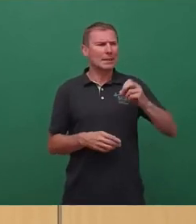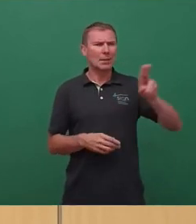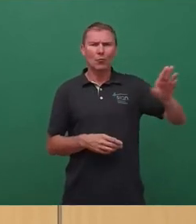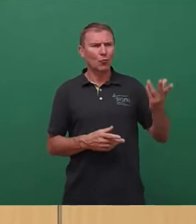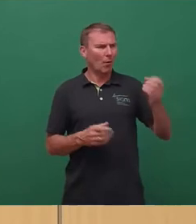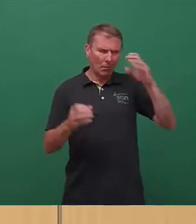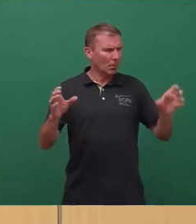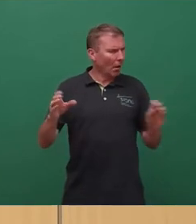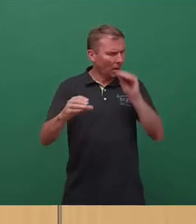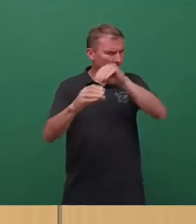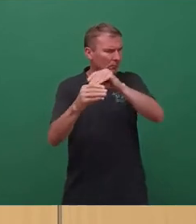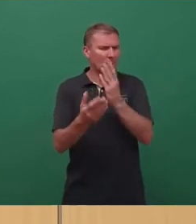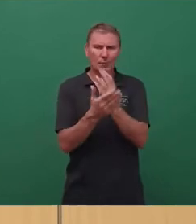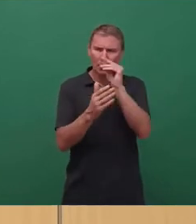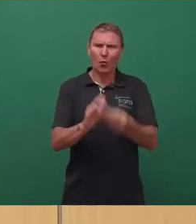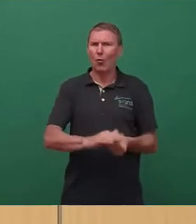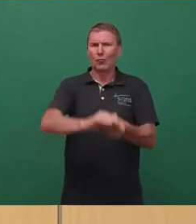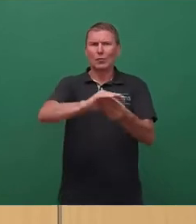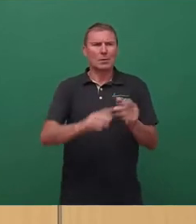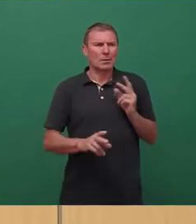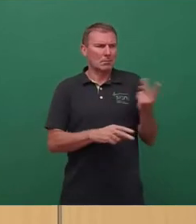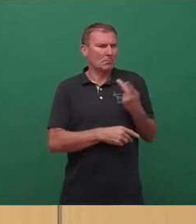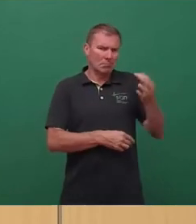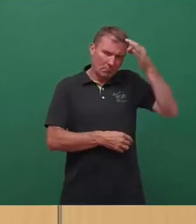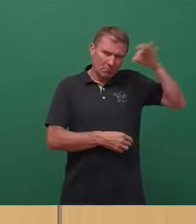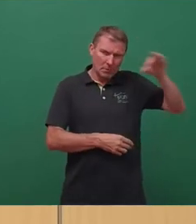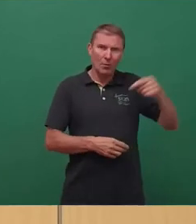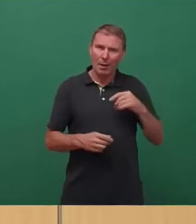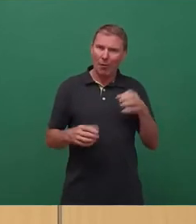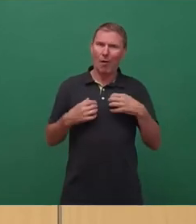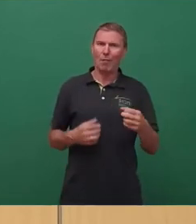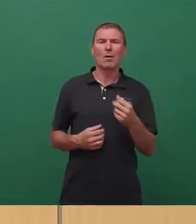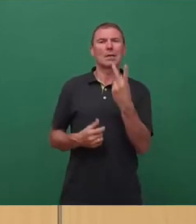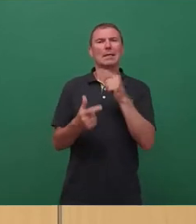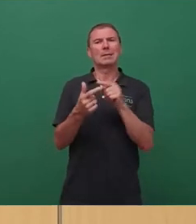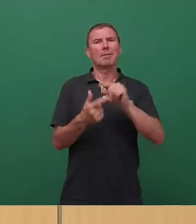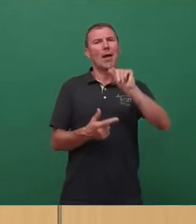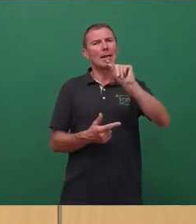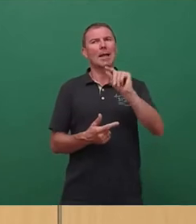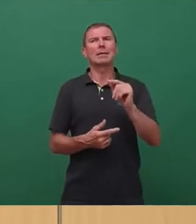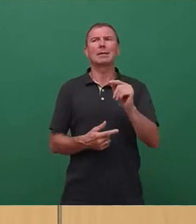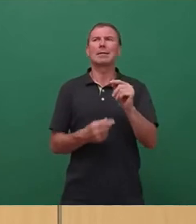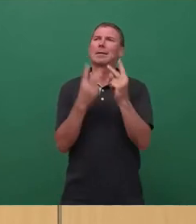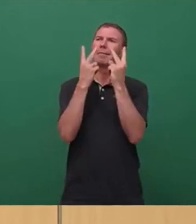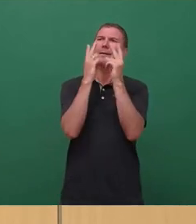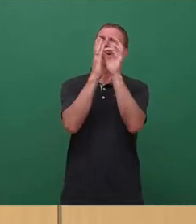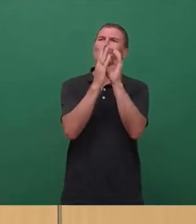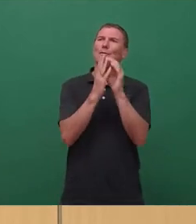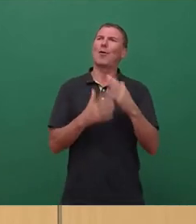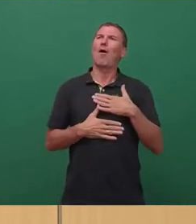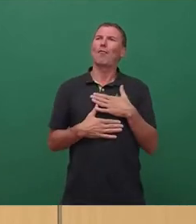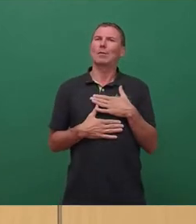ebenfalls mit unterstützen. Und wir sind auch ganz glücklich, dass zwei kleinere Herzensanliegen für uns es auch jetzt noch in den